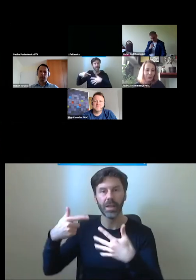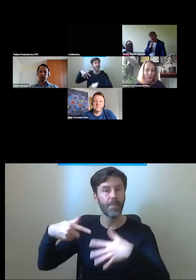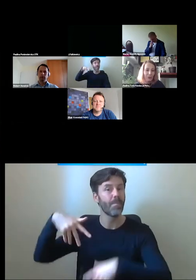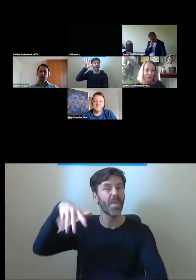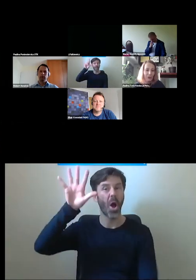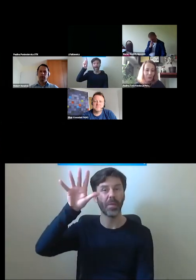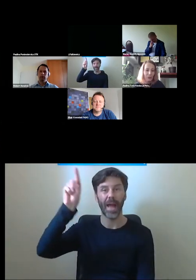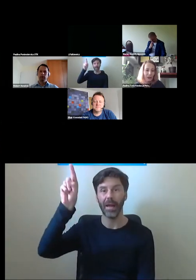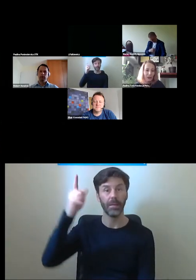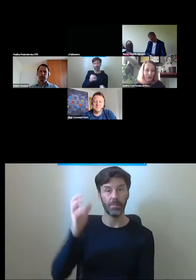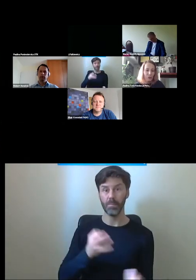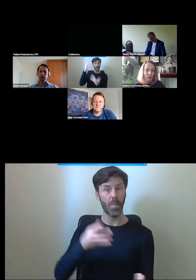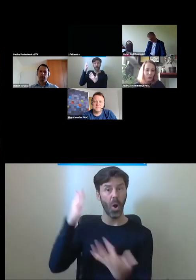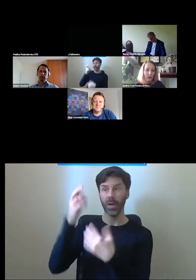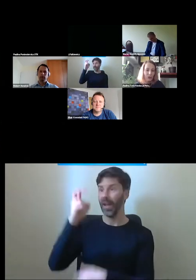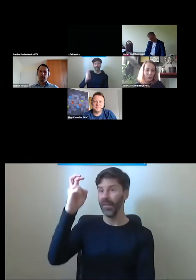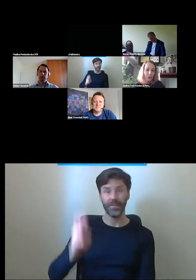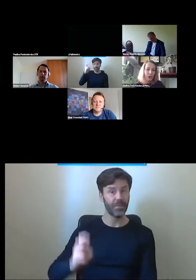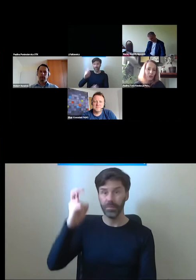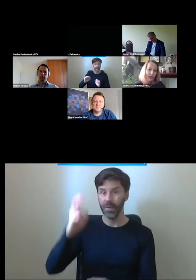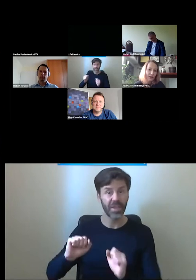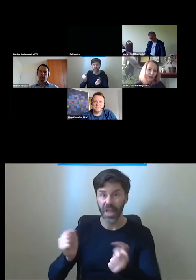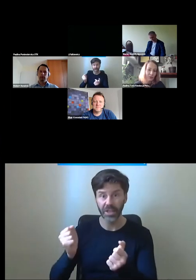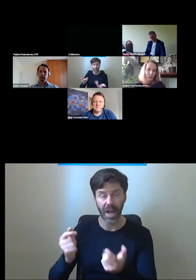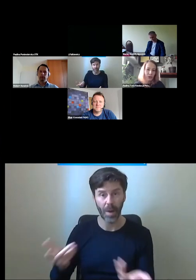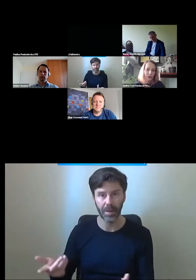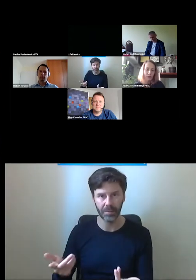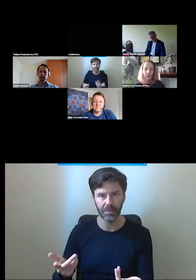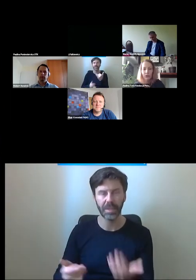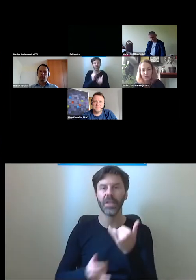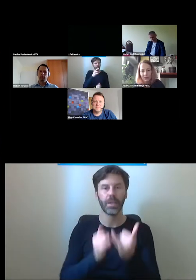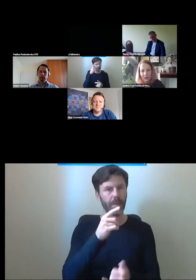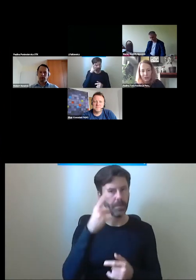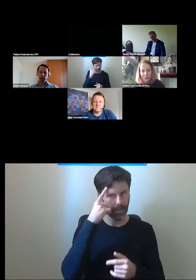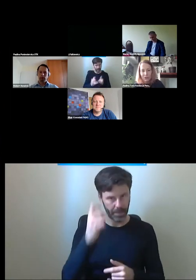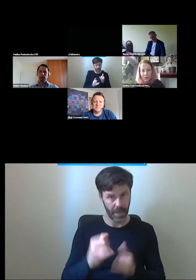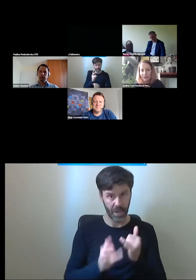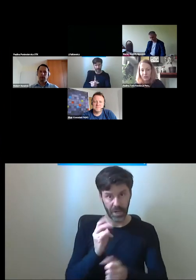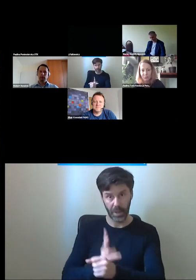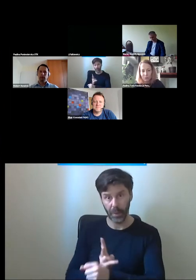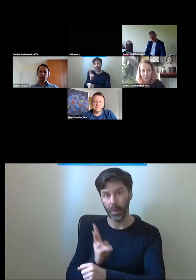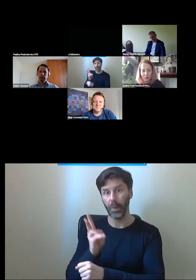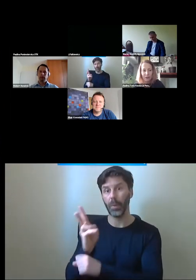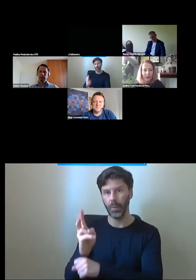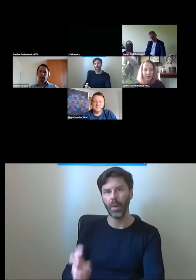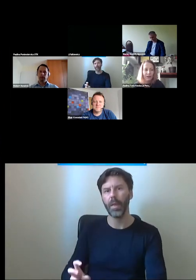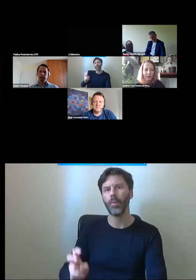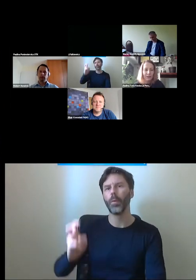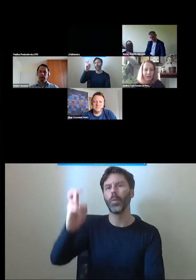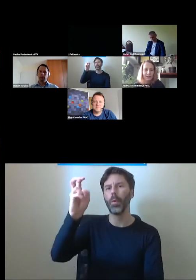dobrze jest pomyśleć o tym, że każdy użytkownik nie tylko musi się dostać, ale musi się też zawsze wydostać z naszej przestrzeni, naszego budynku